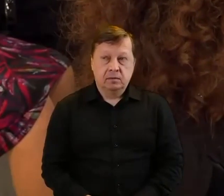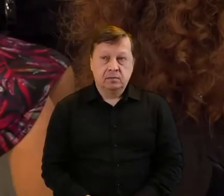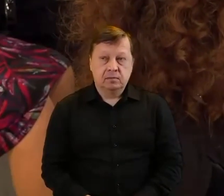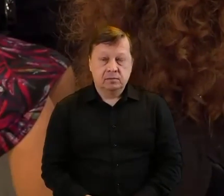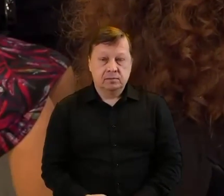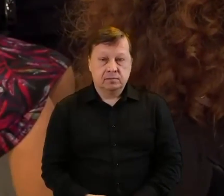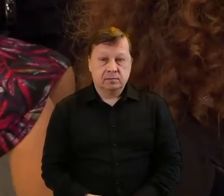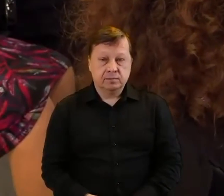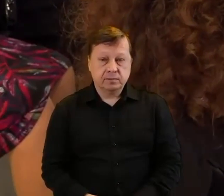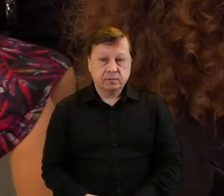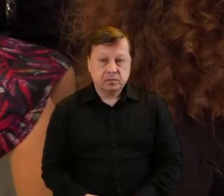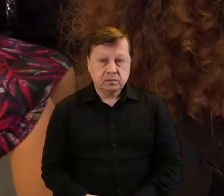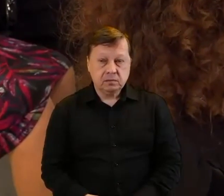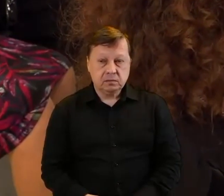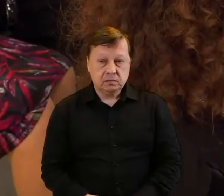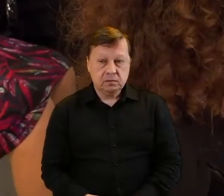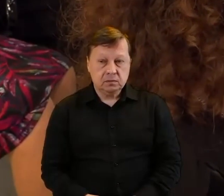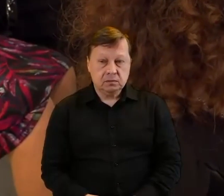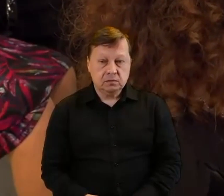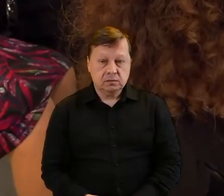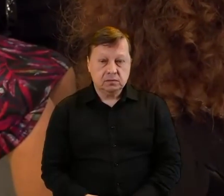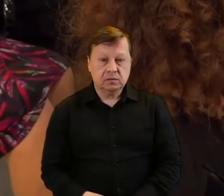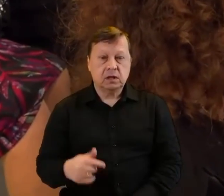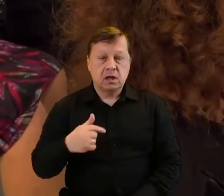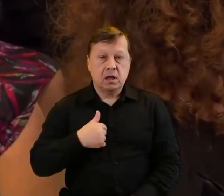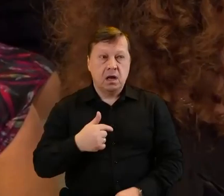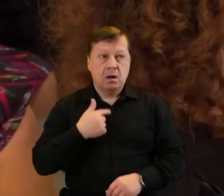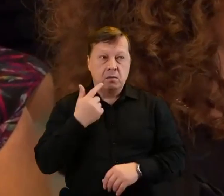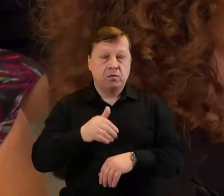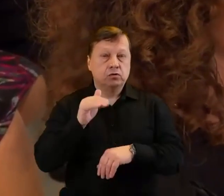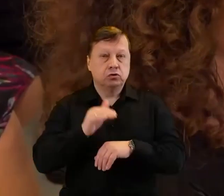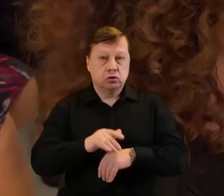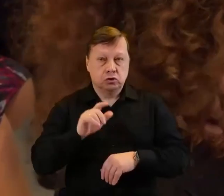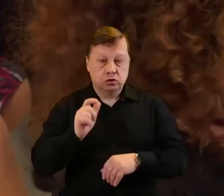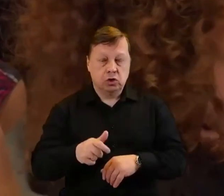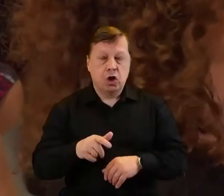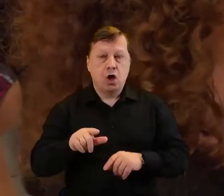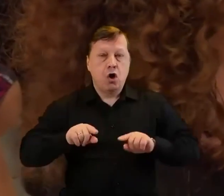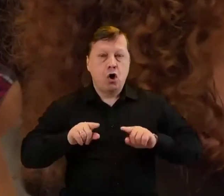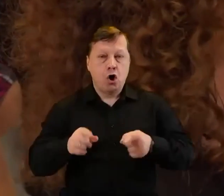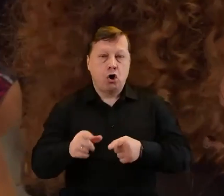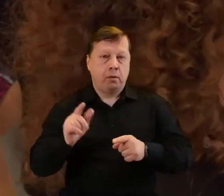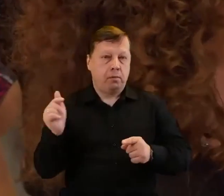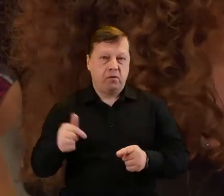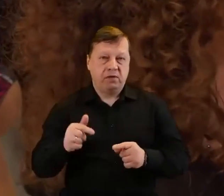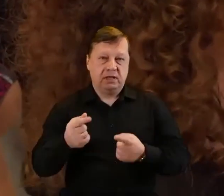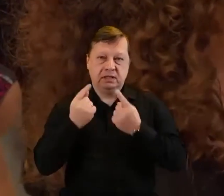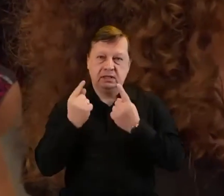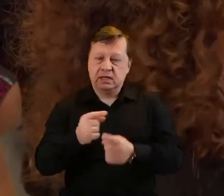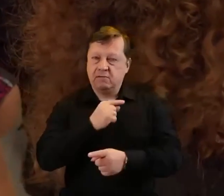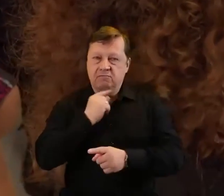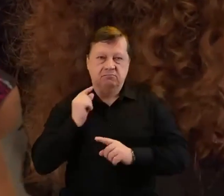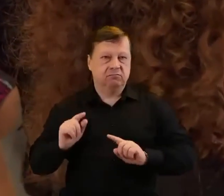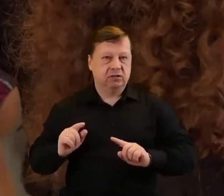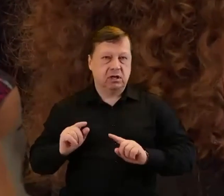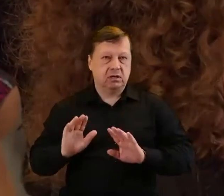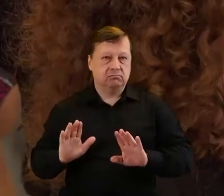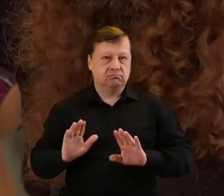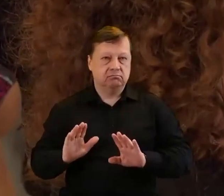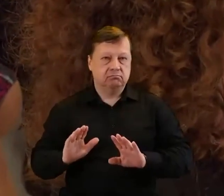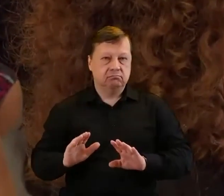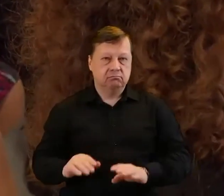zgodzę się, że właśnie organizacje powinny być samowystarczalne. To naprawdę jest